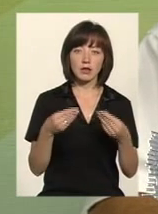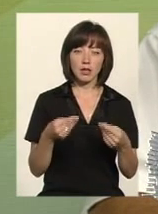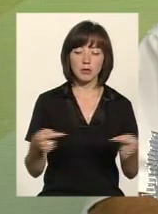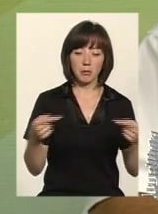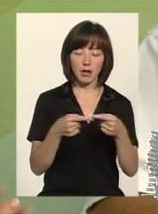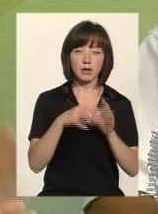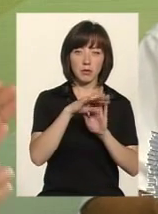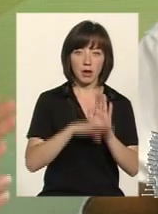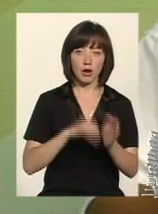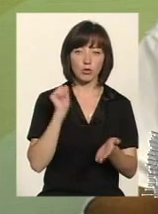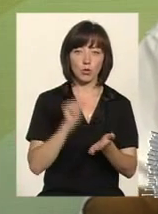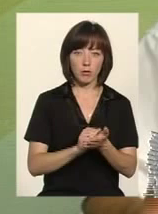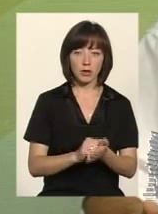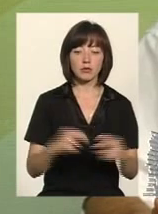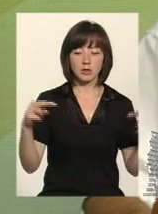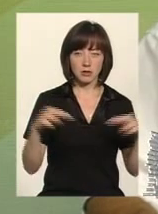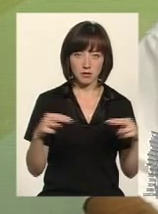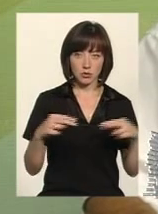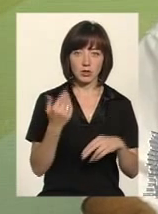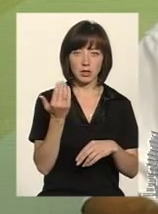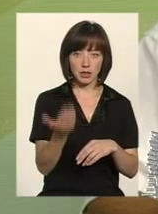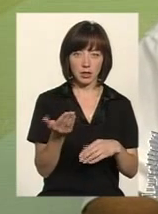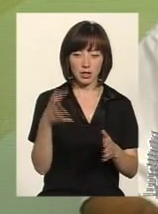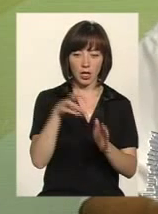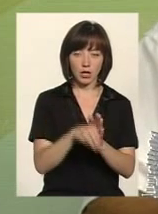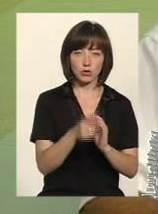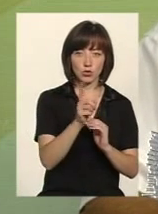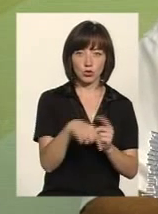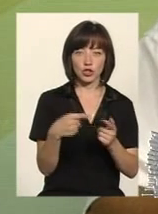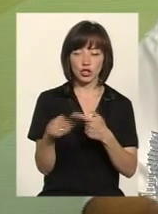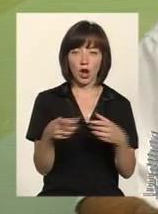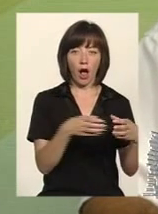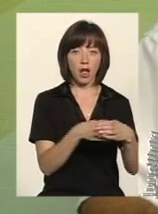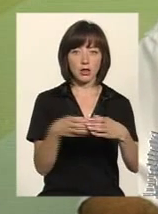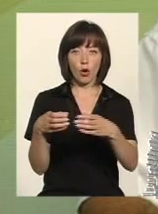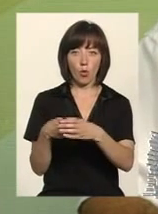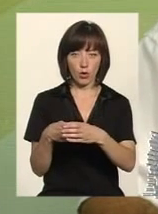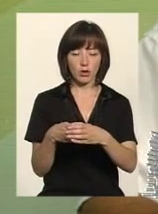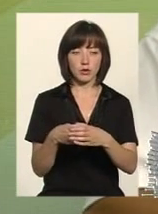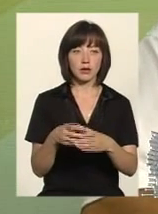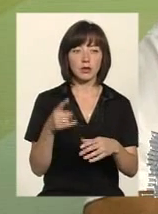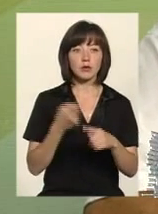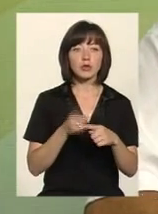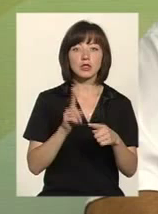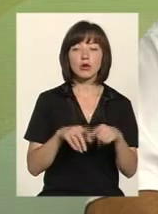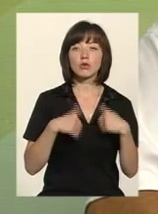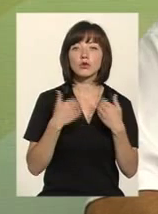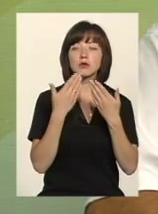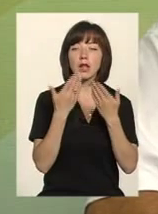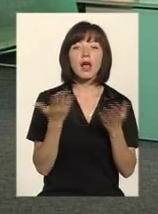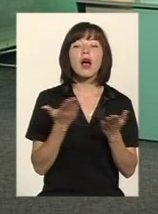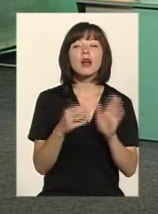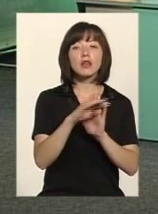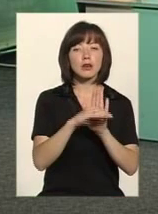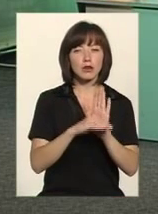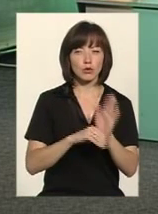певний перелік документів, які засвідчують її належність до того чи іншої категорії клієнтів нашого центру. я хочу запитати, що конкретно,